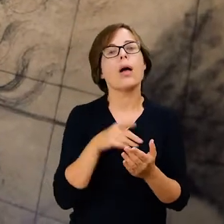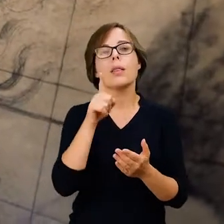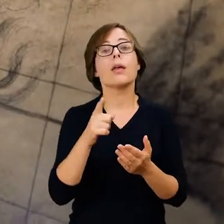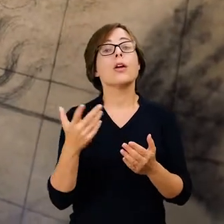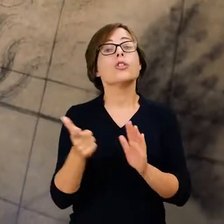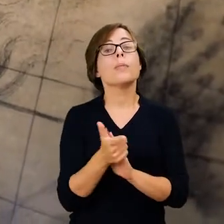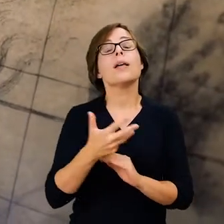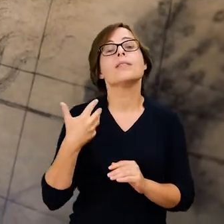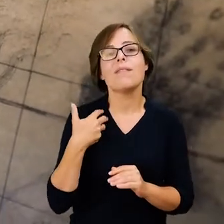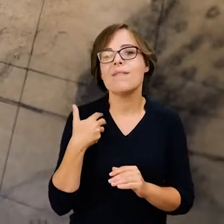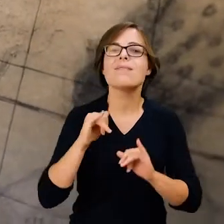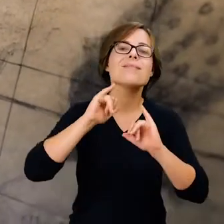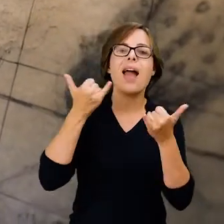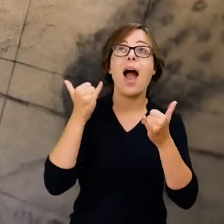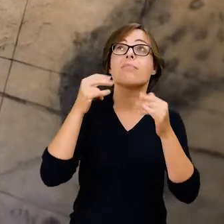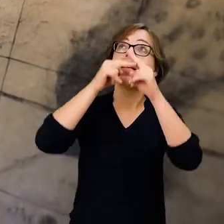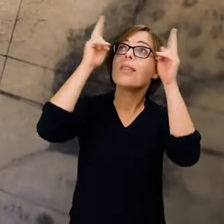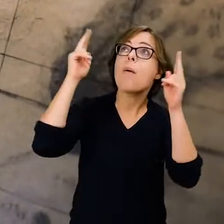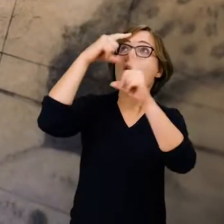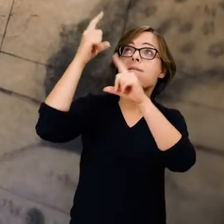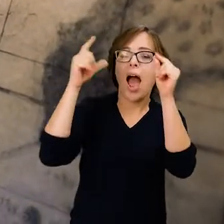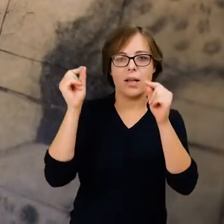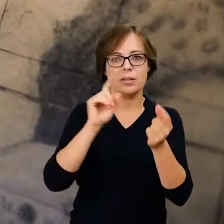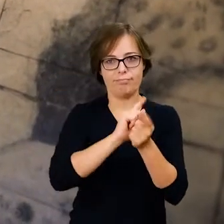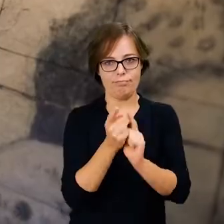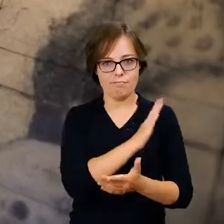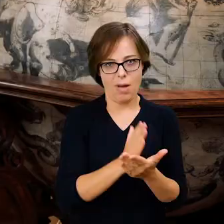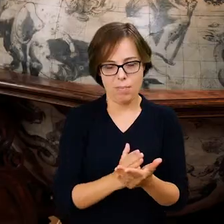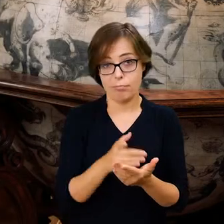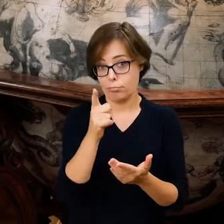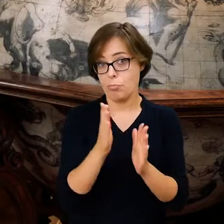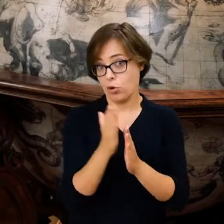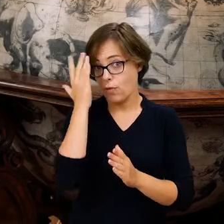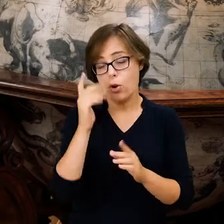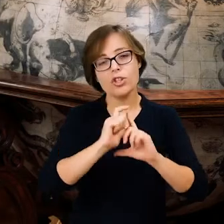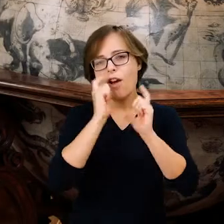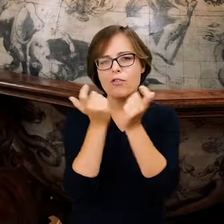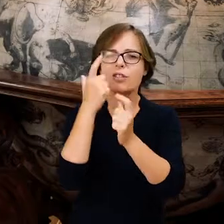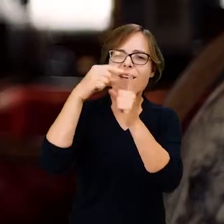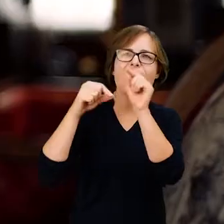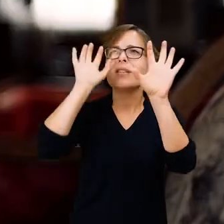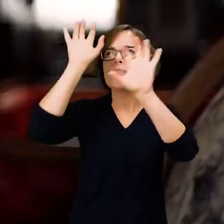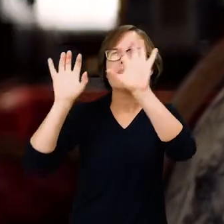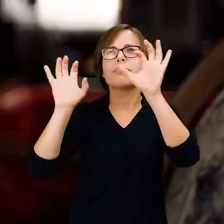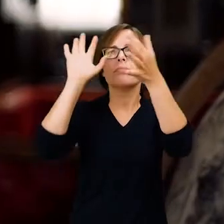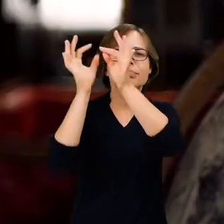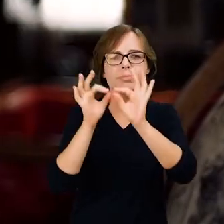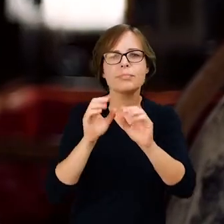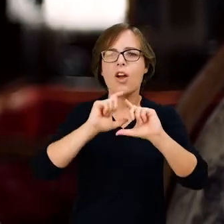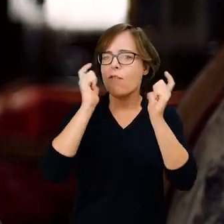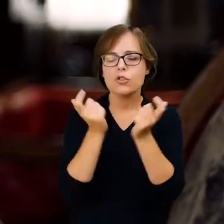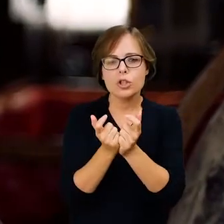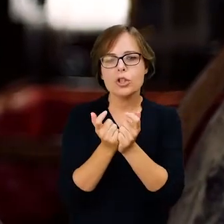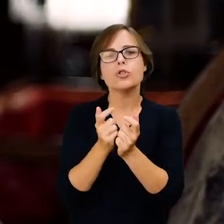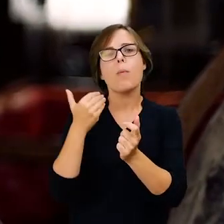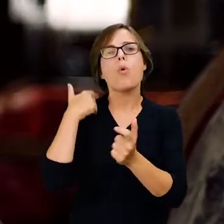przedstawiające gwiazdy. Otóż proszę sobie wyobrazić, że wszystkie gwiazdozbiory i cały układ nieba został przedstawiony